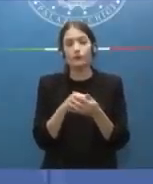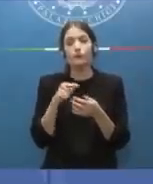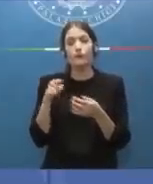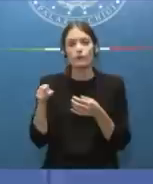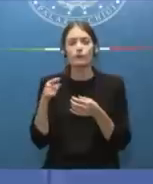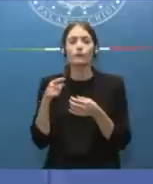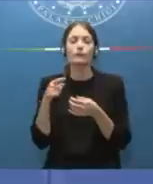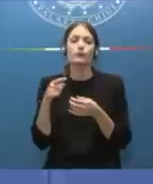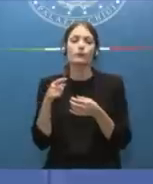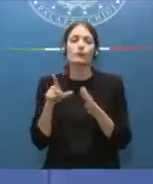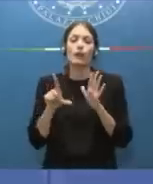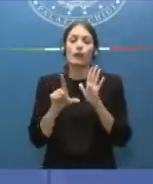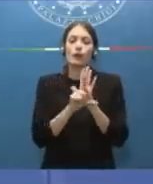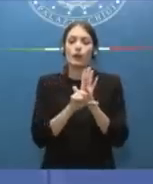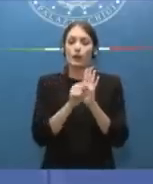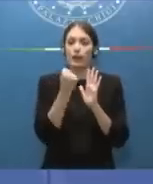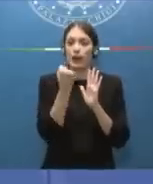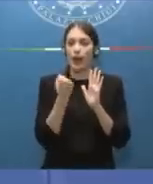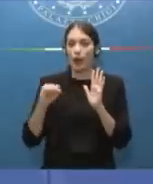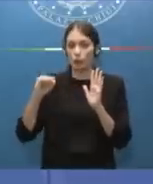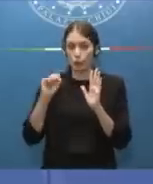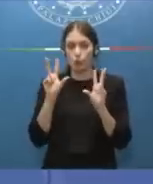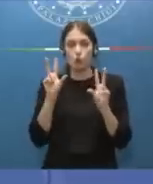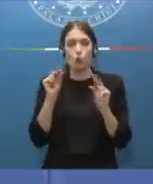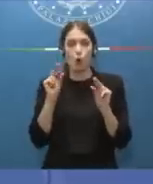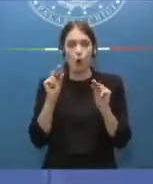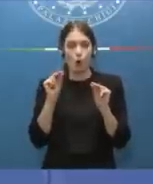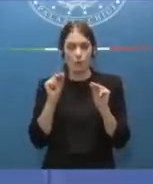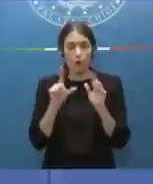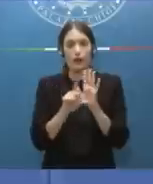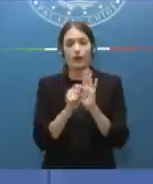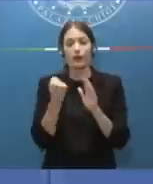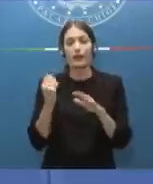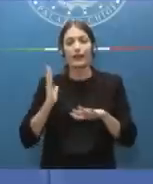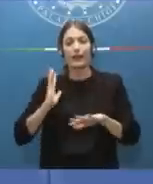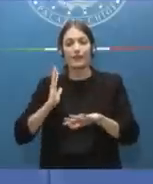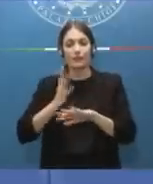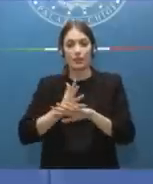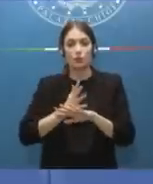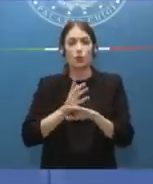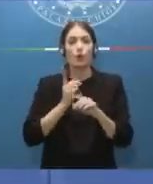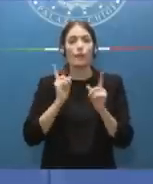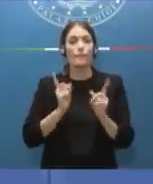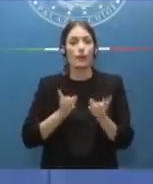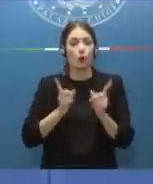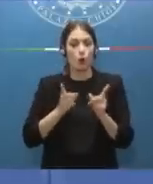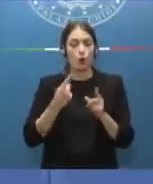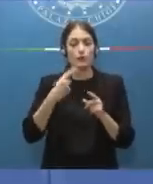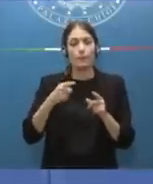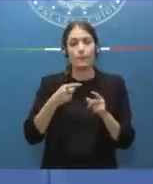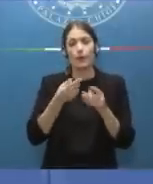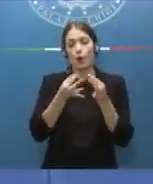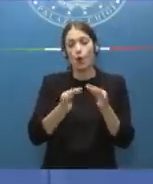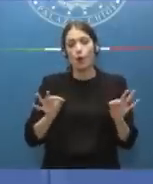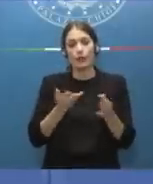reato di un nuovo reato che è il reato di invasione per raduni pericolosi per l'ordine pubblico o